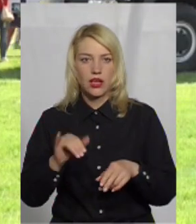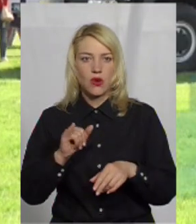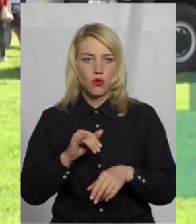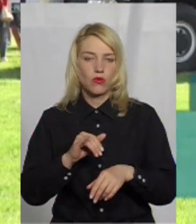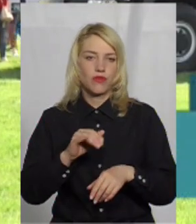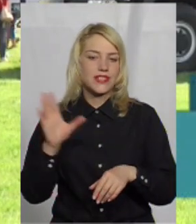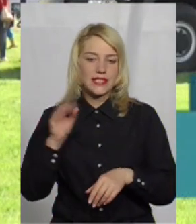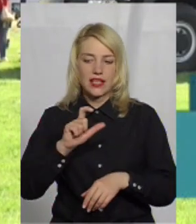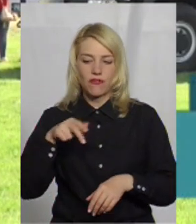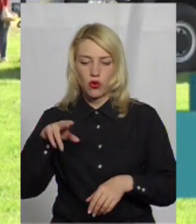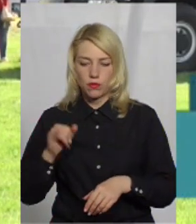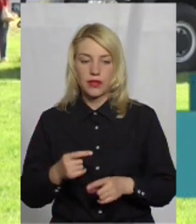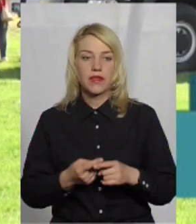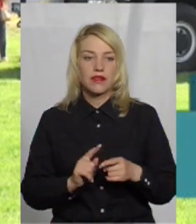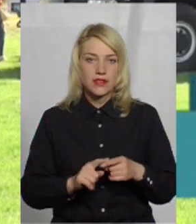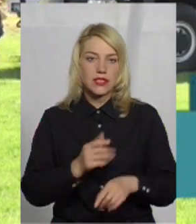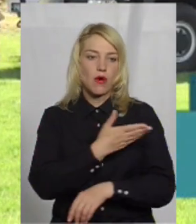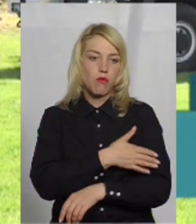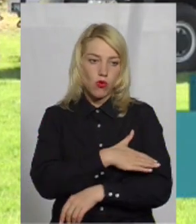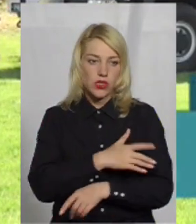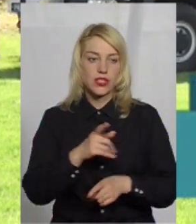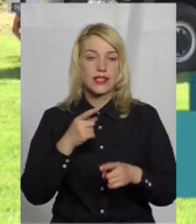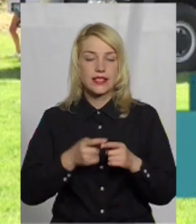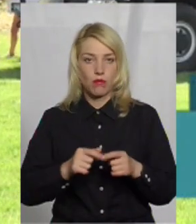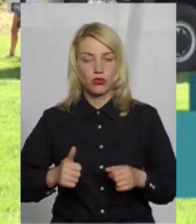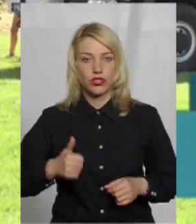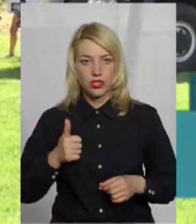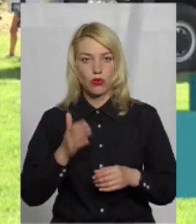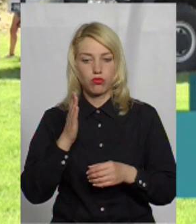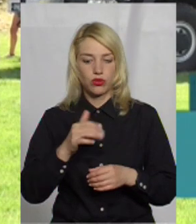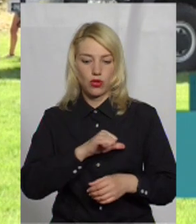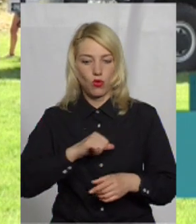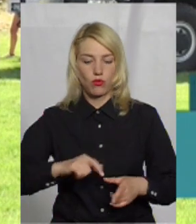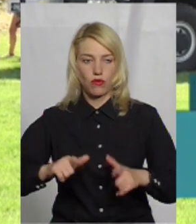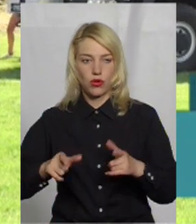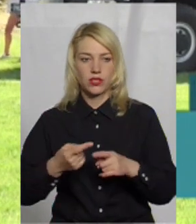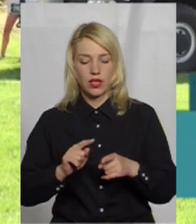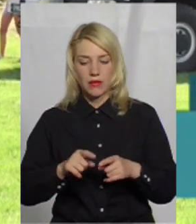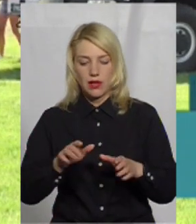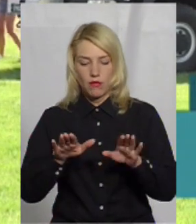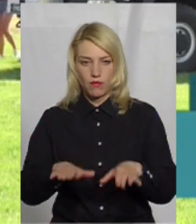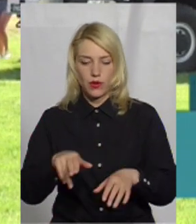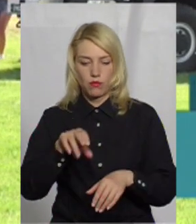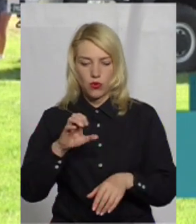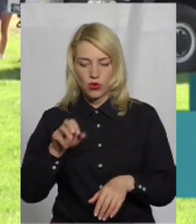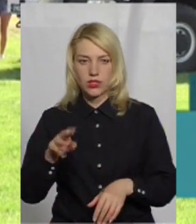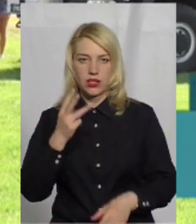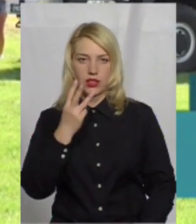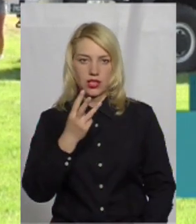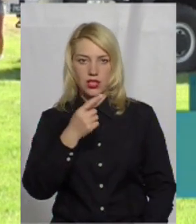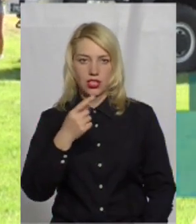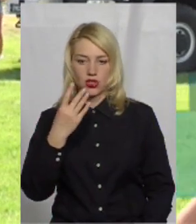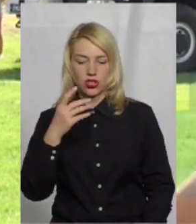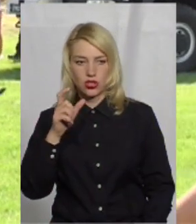Польщі це почесно бути добровольцем. Тобто там стаціонарно бойовий пост – 3-4 чоловіка.